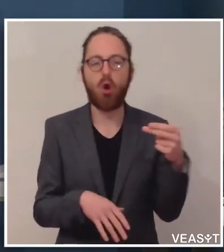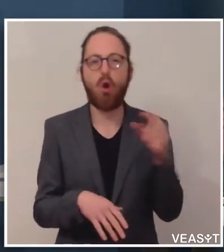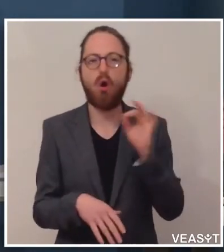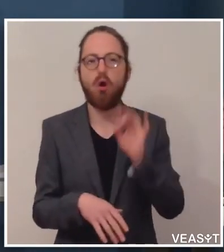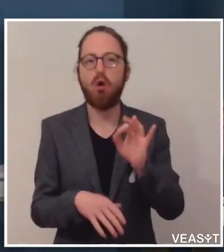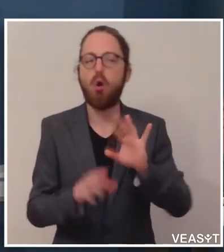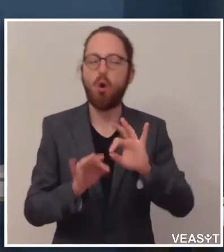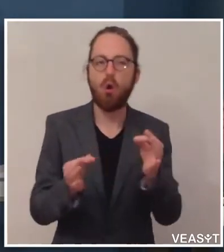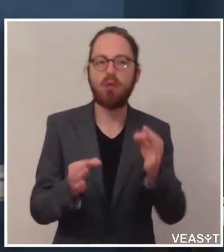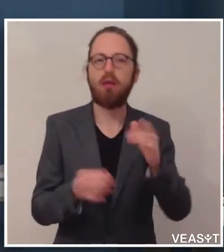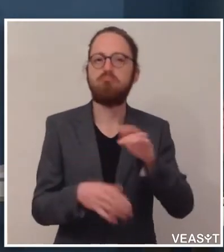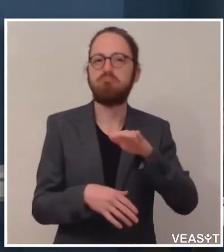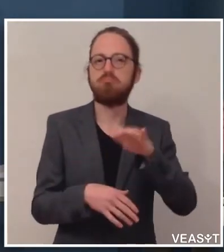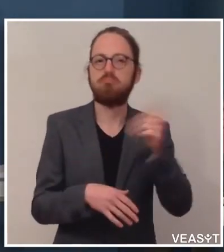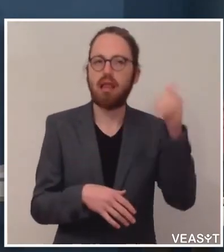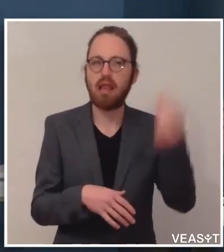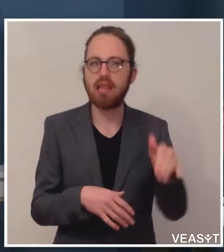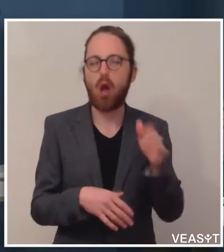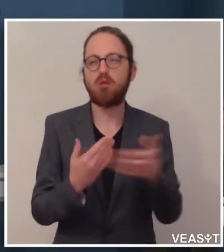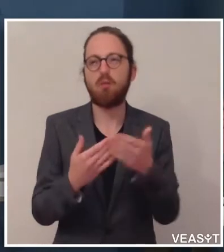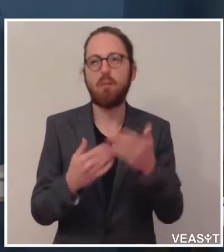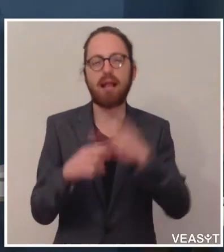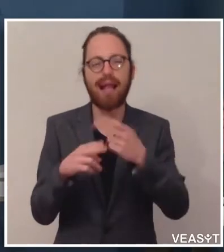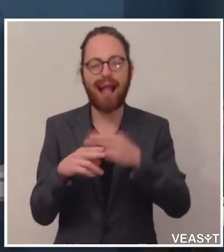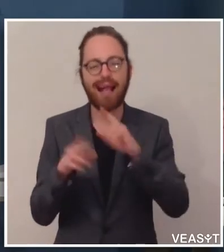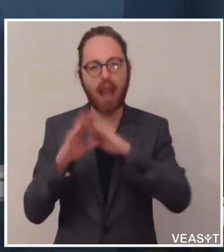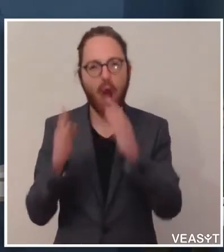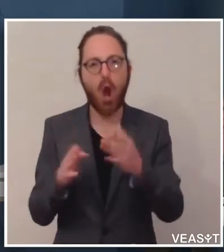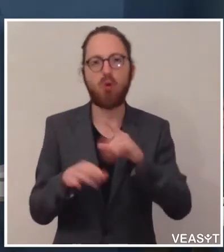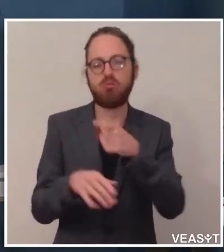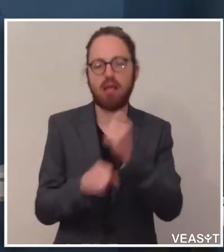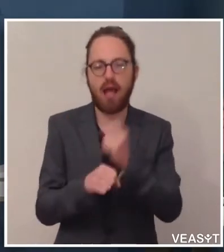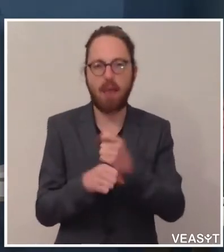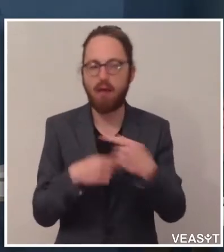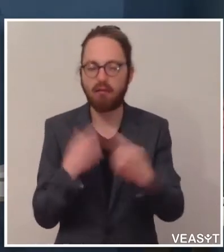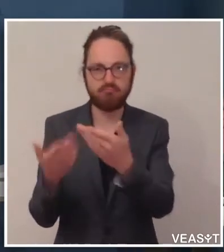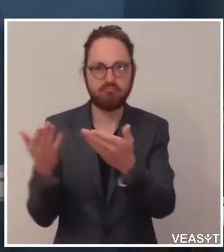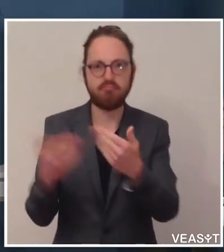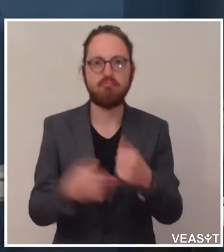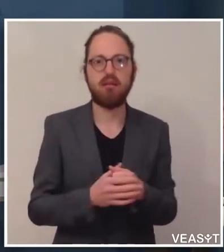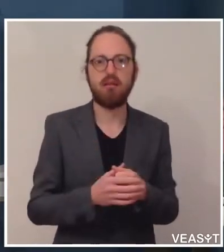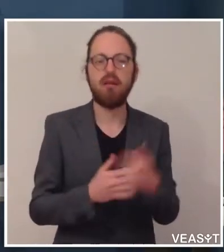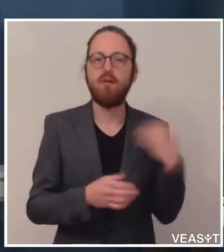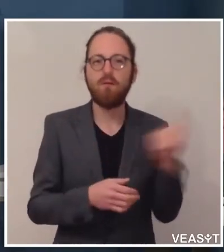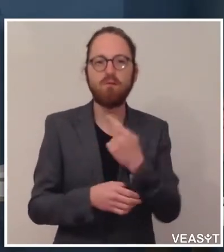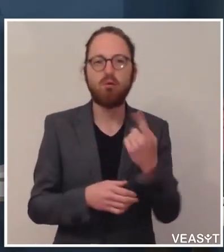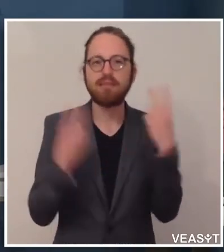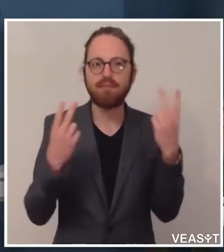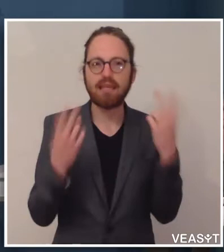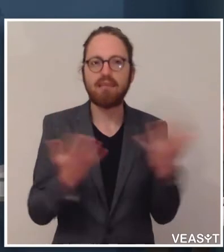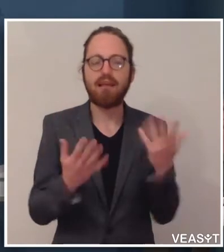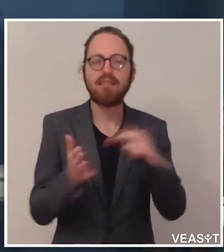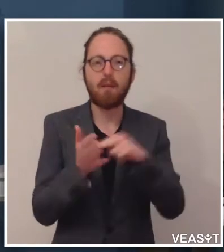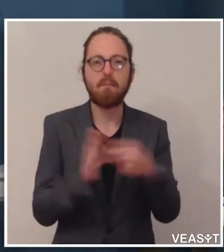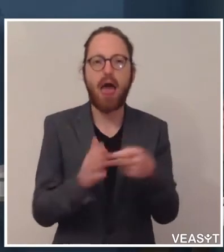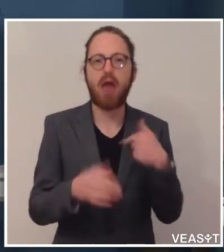für jene Menschen, die im Krankenhaus oder in den Pflegeeinrichtungen arbeiten. Für uns ist es wichtig, dass wir jetzt in die Planung gehen und schon